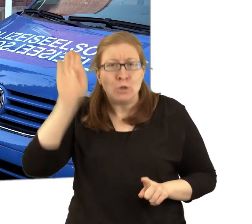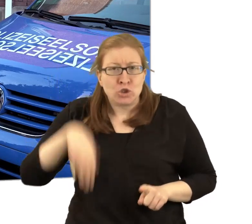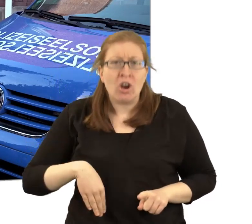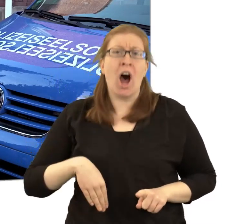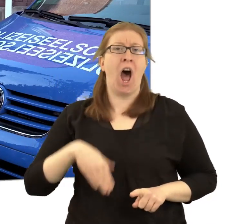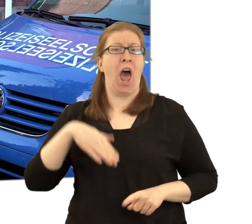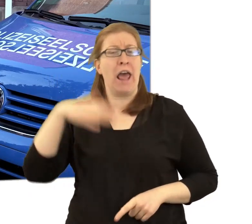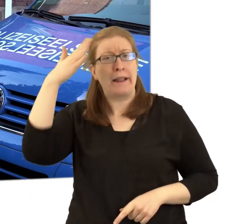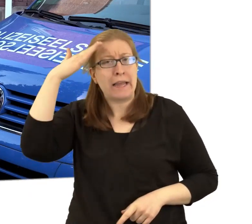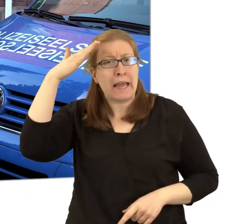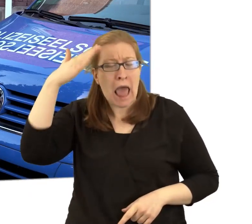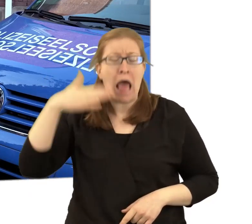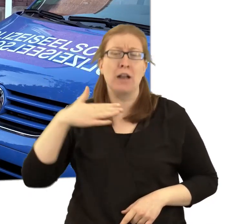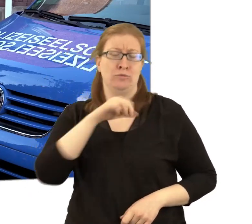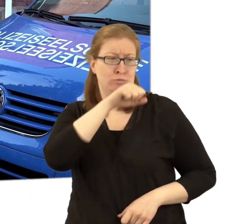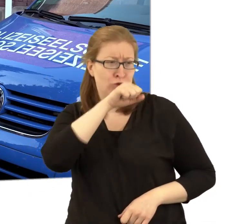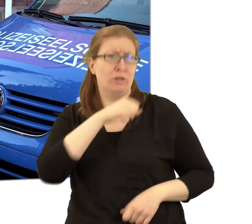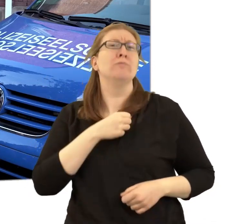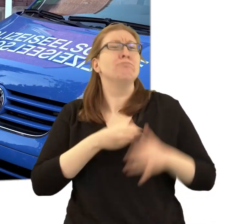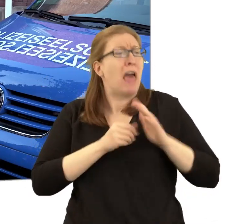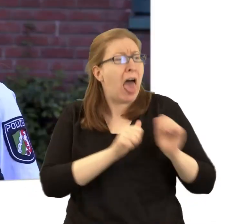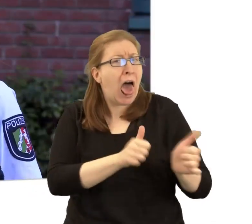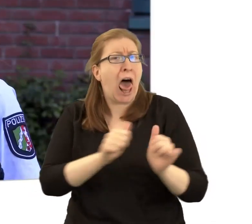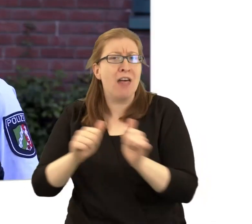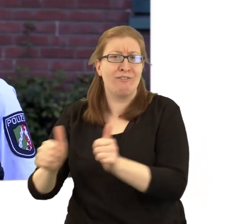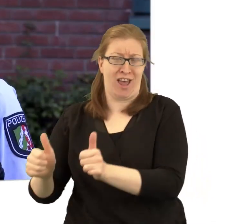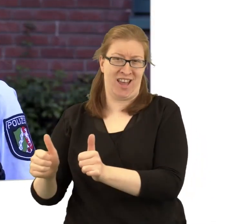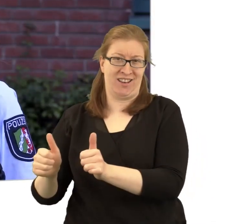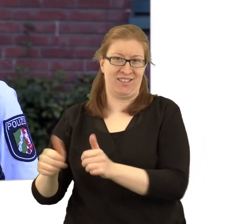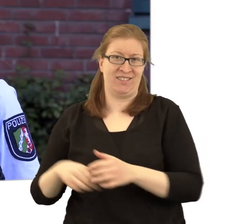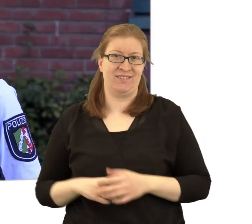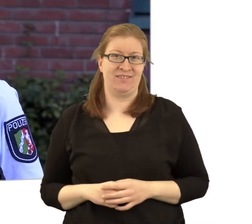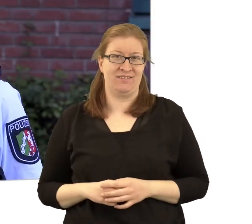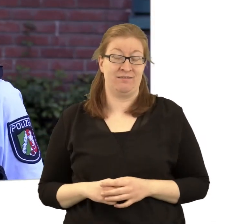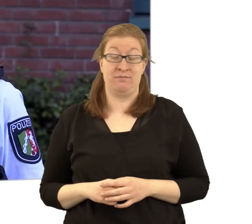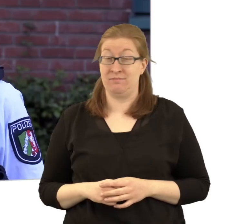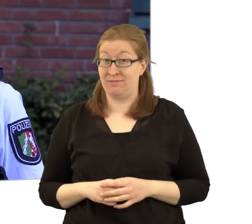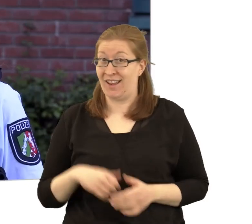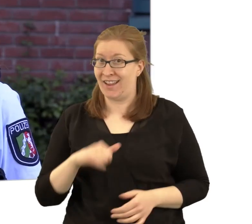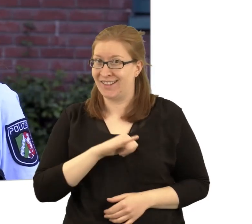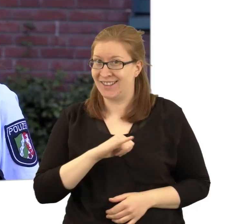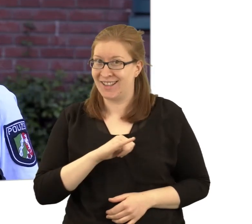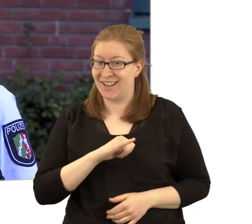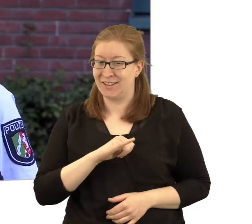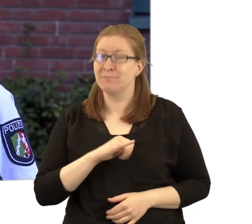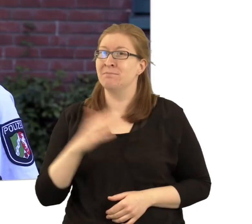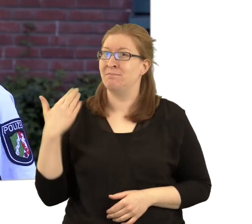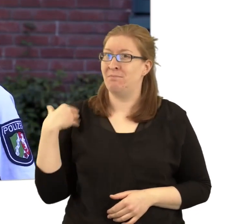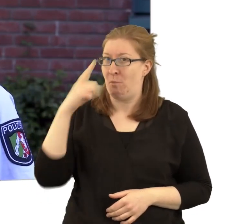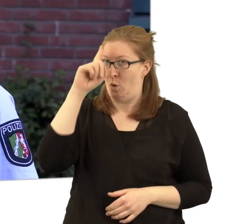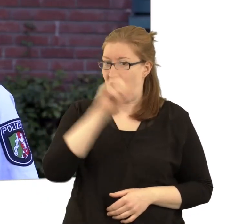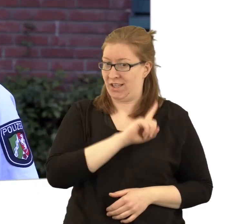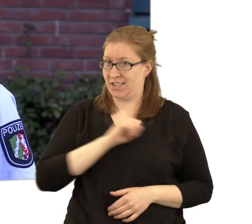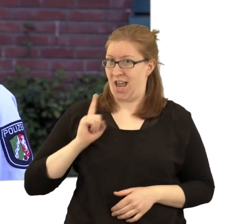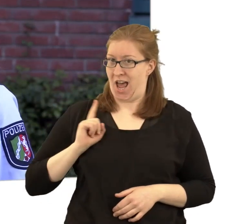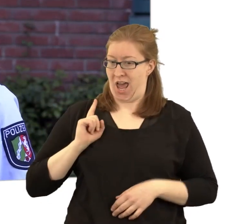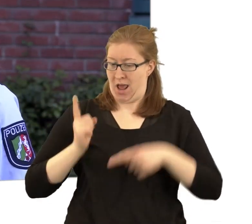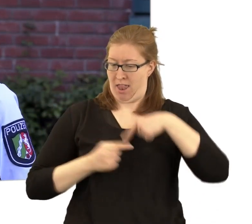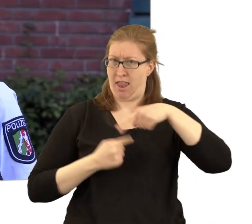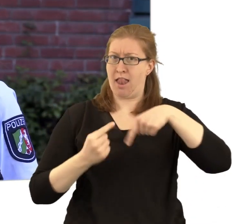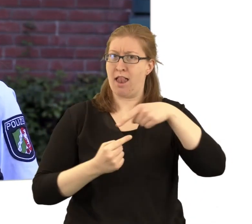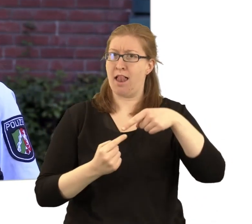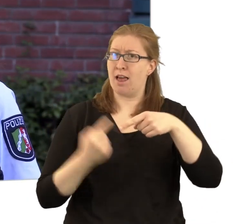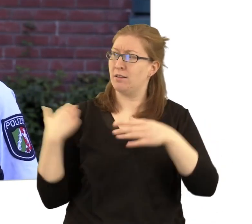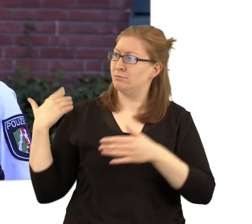geben können für andere Menschen. Deshalb ist es ein langer Prozess gewesen, der sich Gott sei Dank sehr verändert